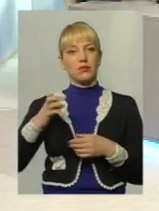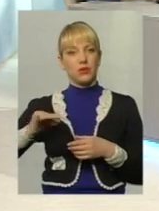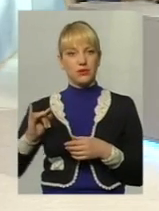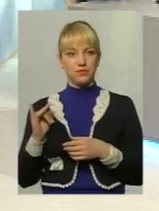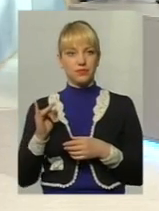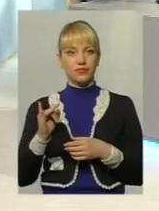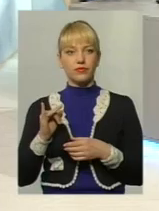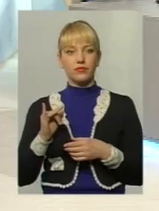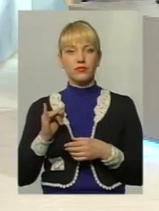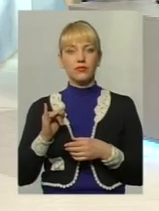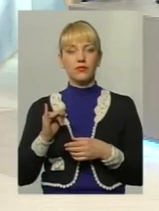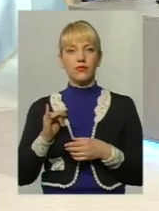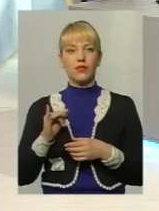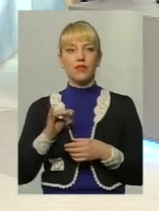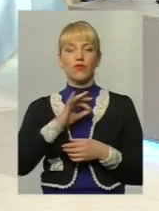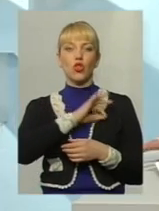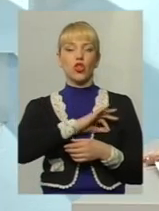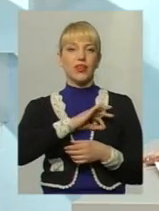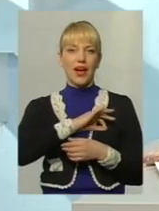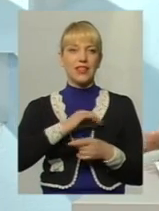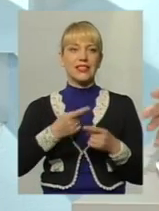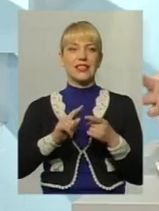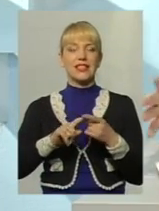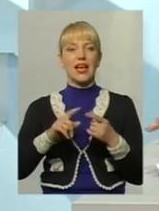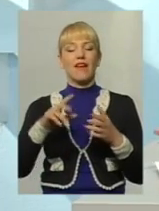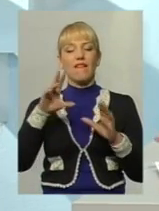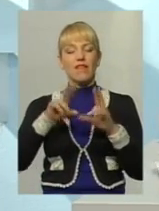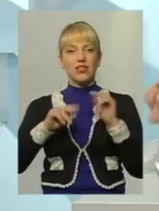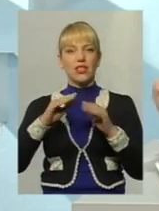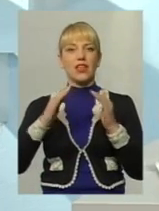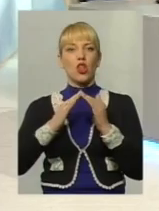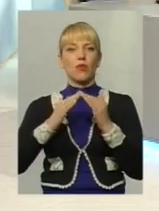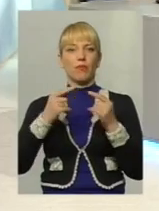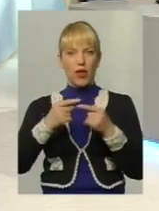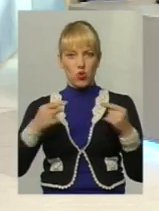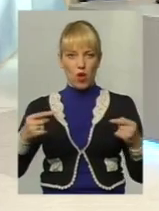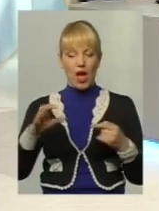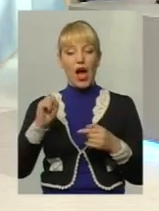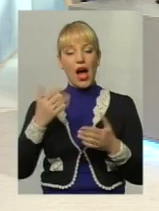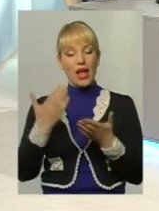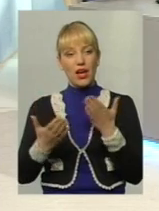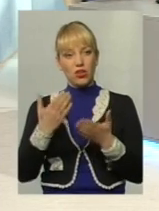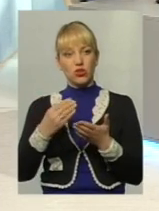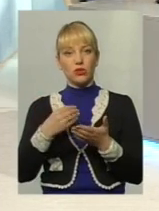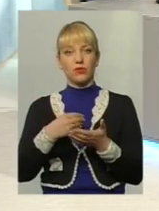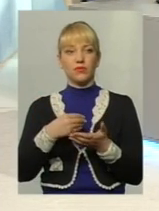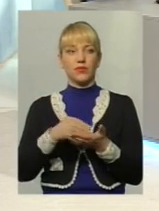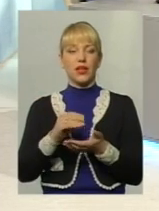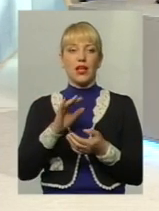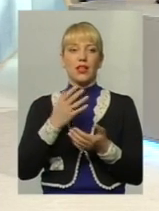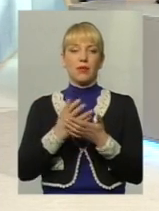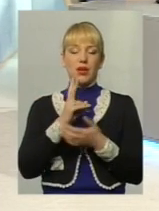В нотаріуса це, зазвичай, стосується нерухомого майна, при набутті у власність сім Доприклад, квартиру.